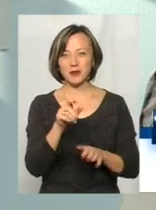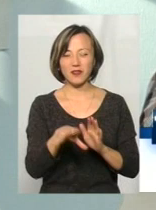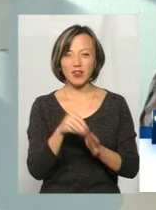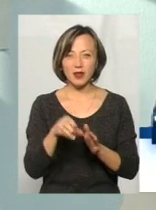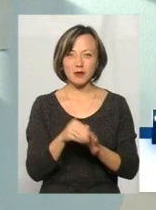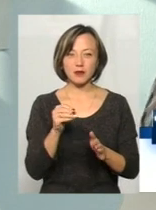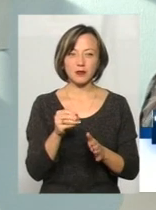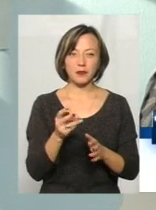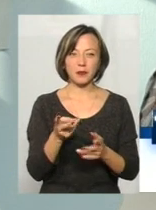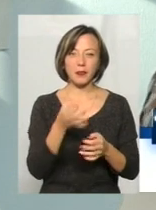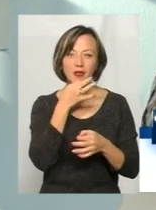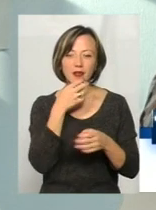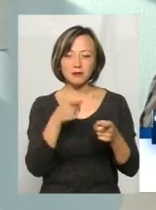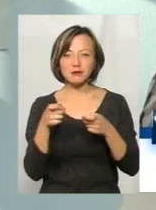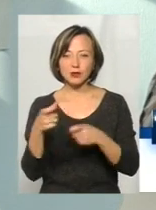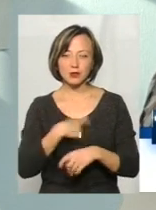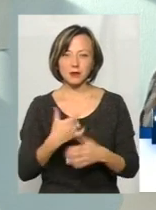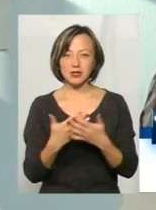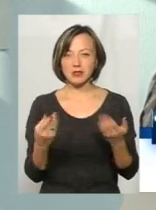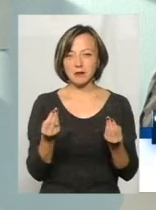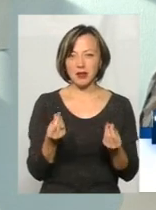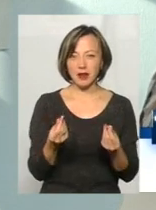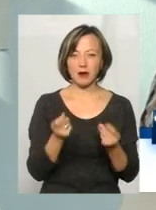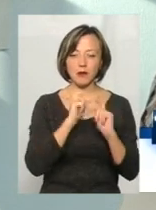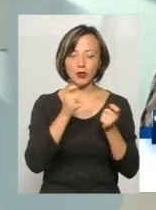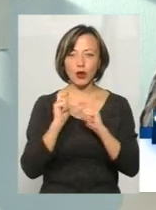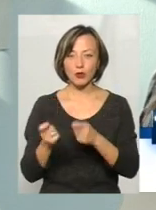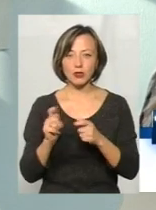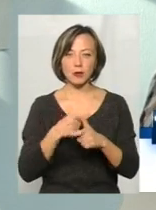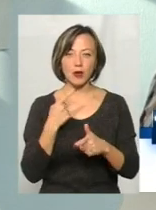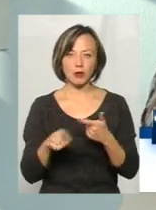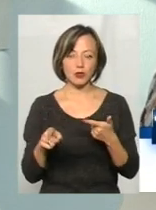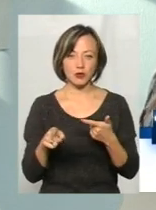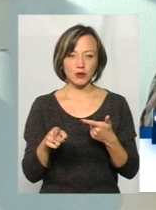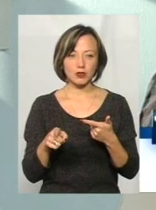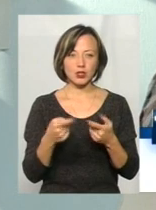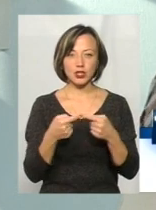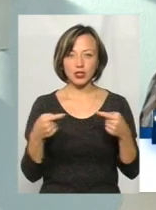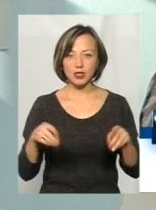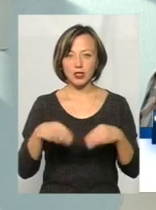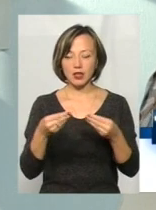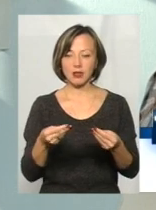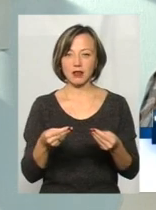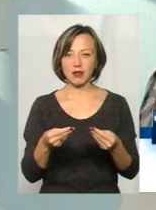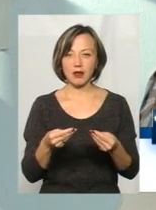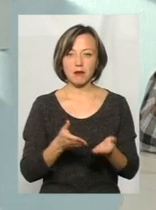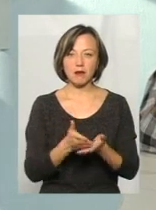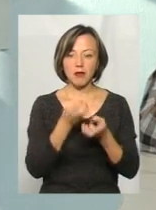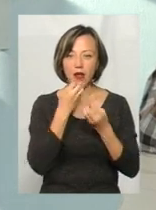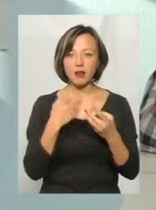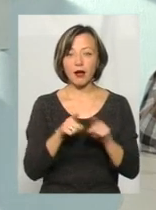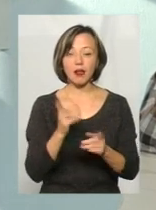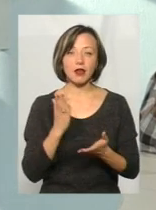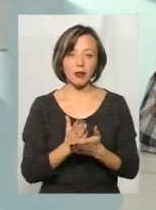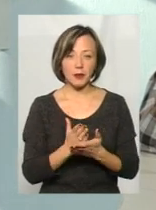виборців до себе різними, матеріальними подарунками або, скажімо, надання інших певних благ, таке